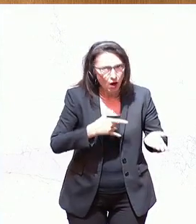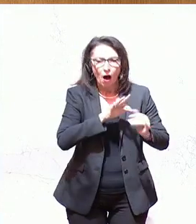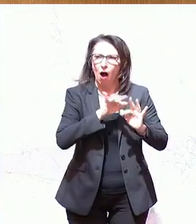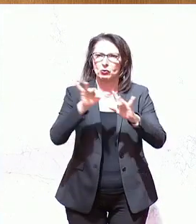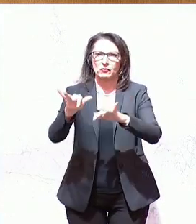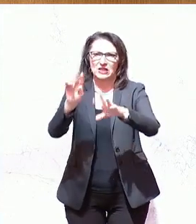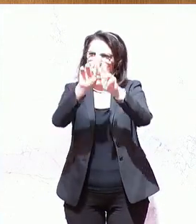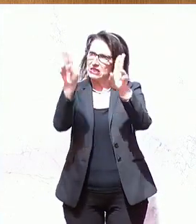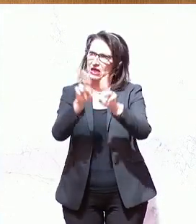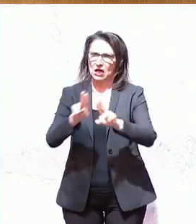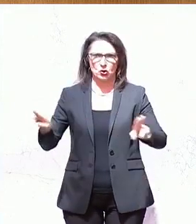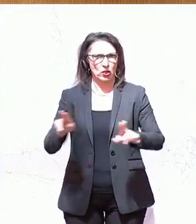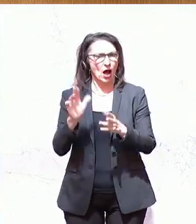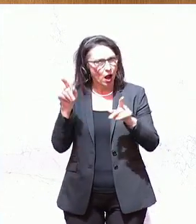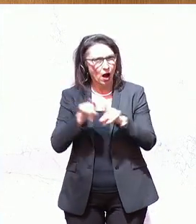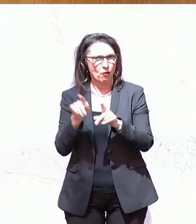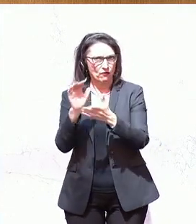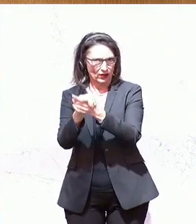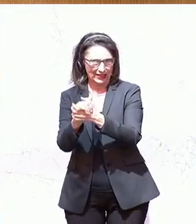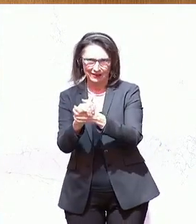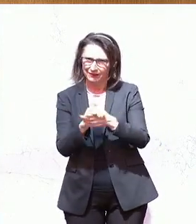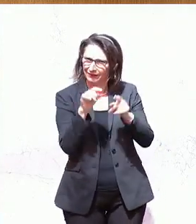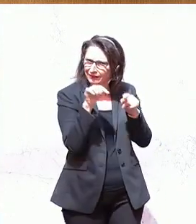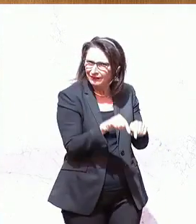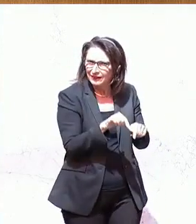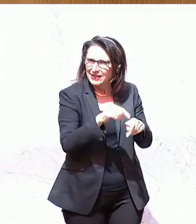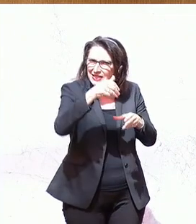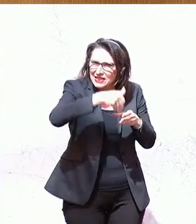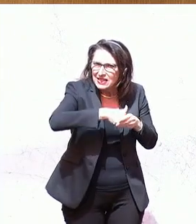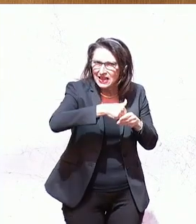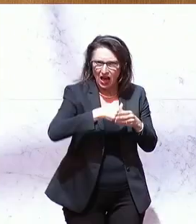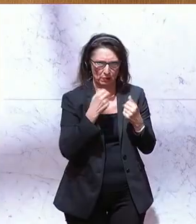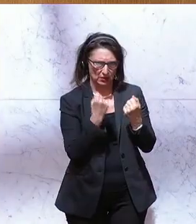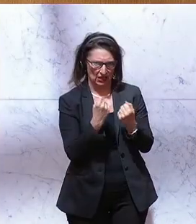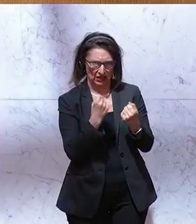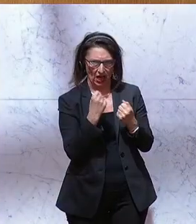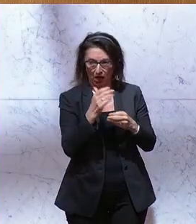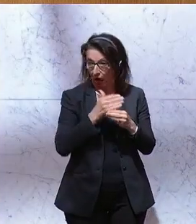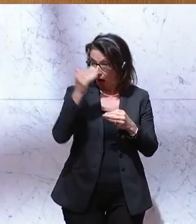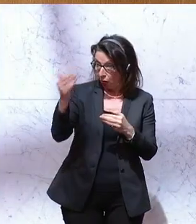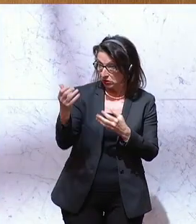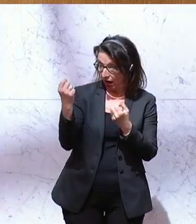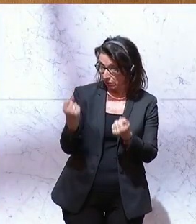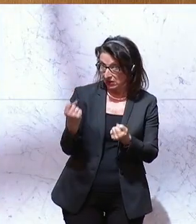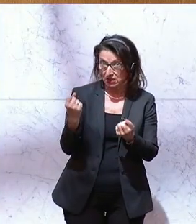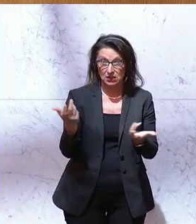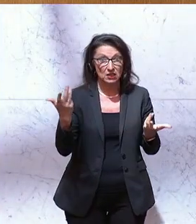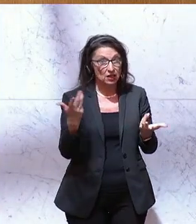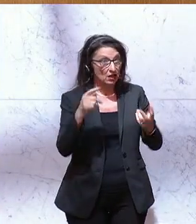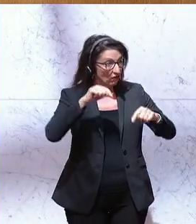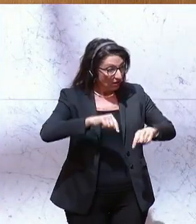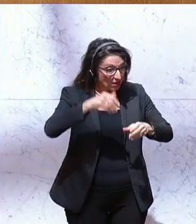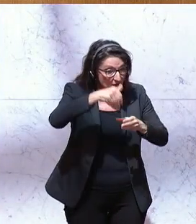friedensstiftend auswirkt. Die Interesse an der inneren und äußeren Sicherheit in Österreich strahlt positiv